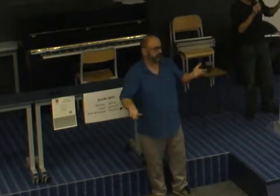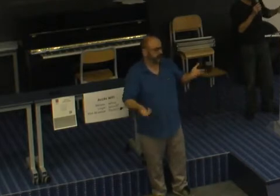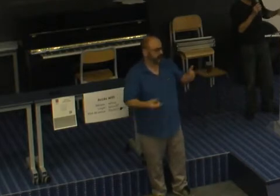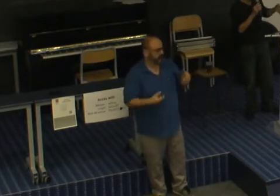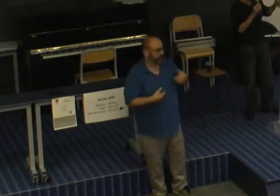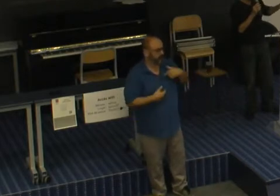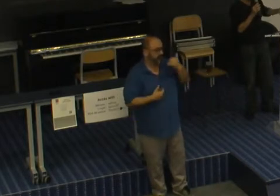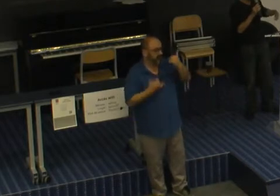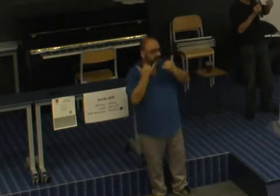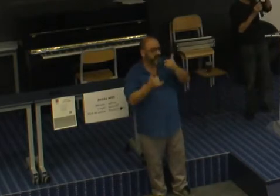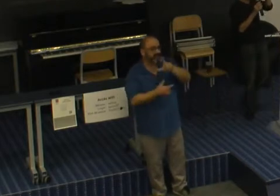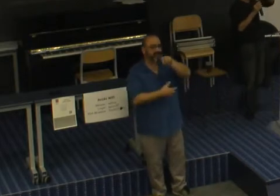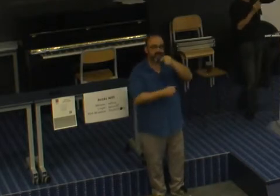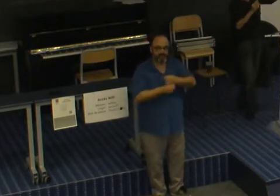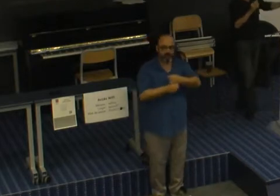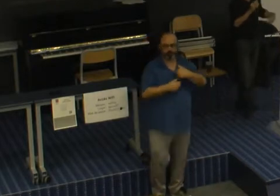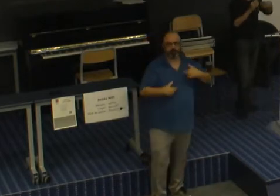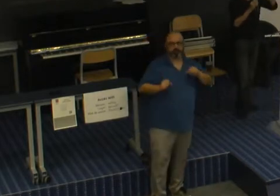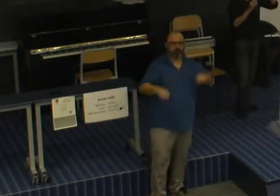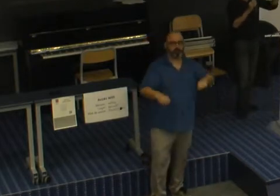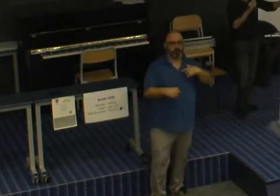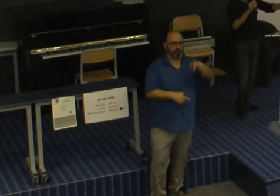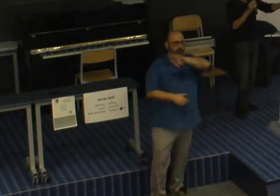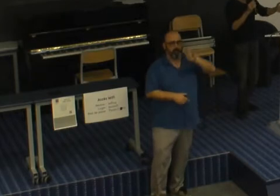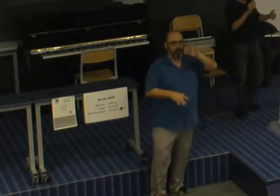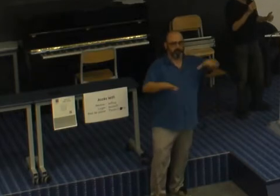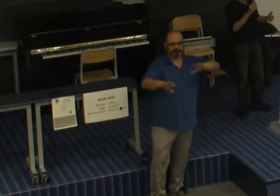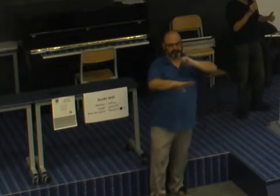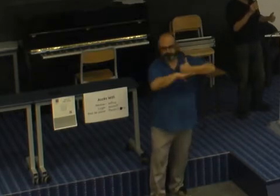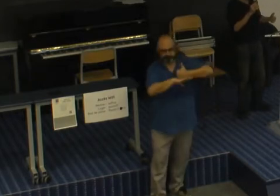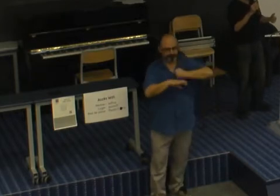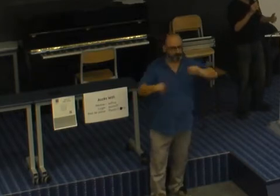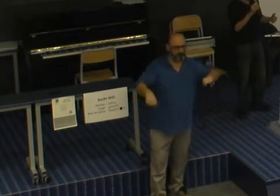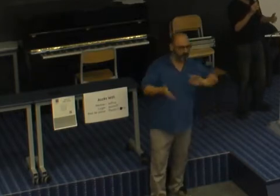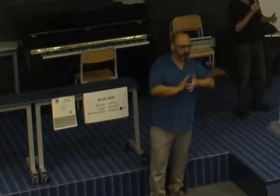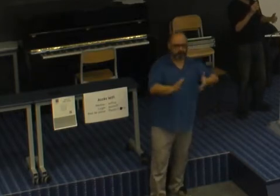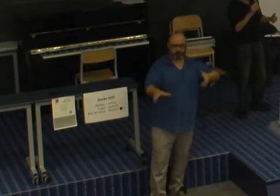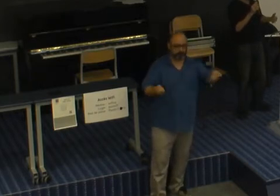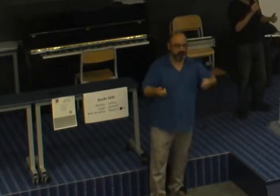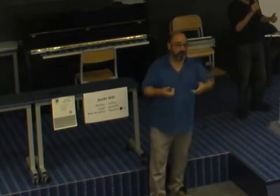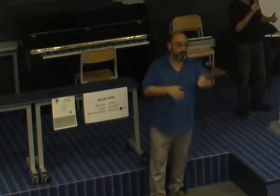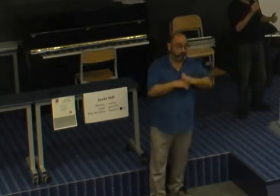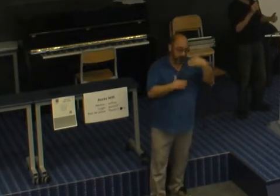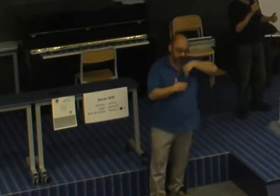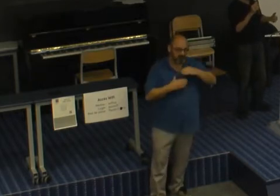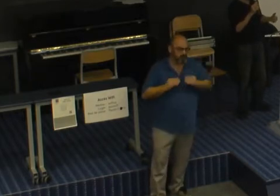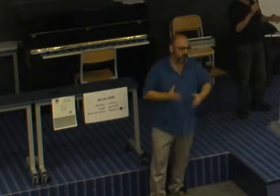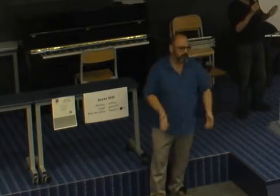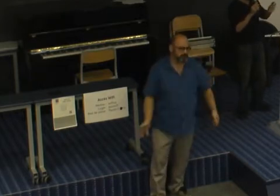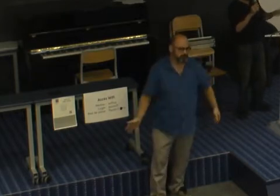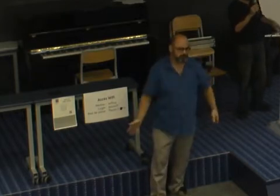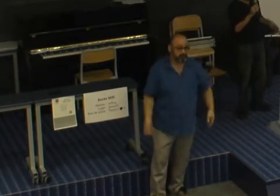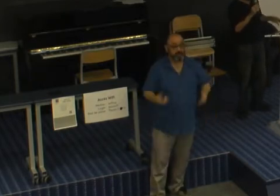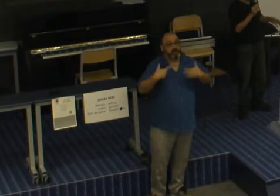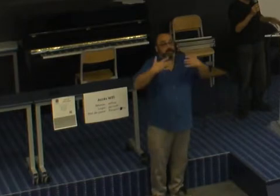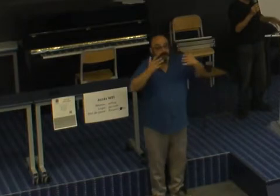a 20 ans, on s'imagine être le roi du monde, pouvoir tout faire, mais on n'a pas forcément la maturité qui va avec. Je ne pas que ce n pas le cas,